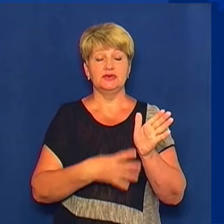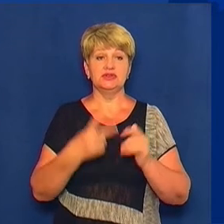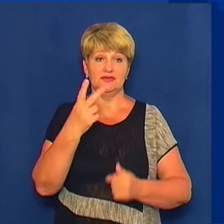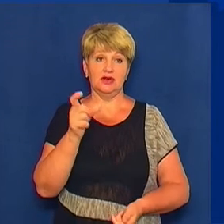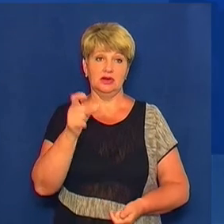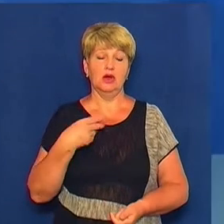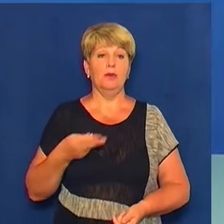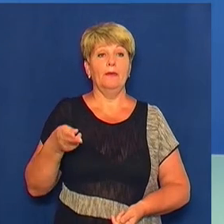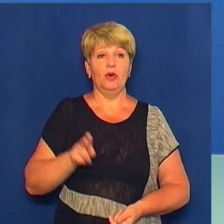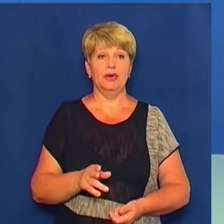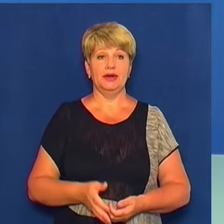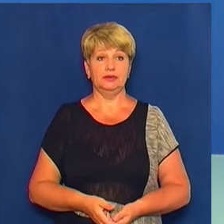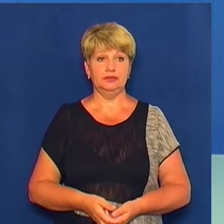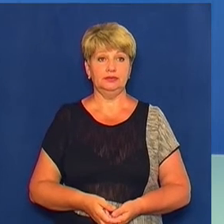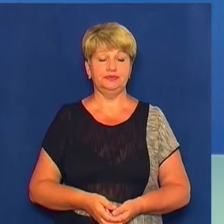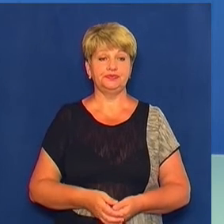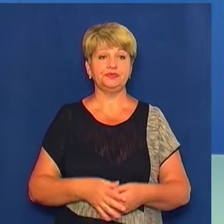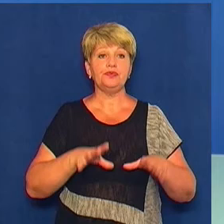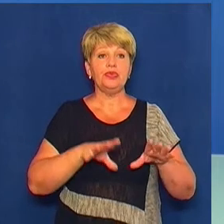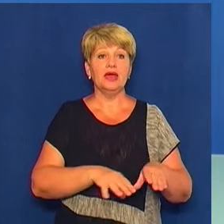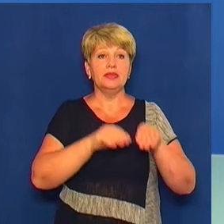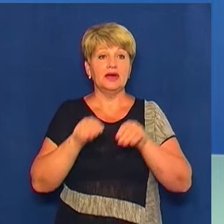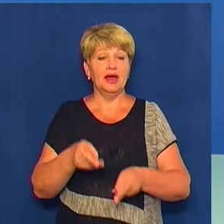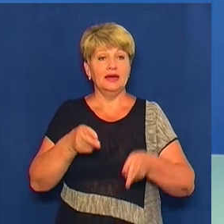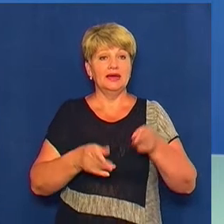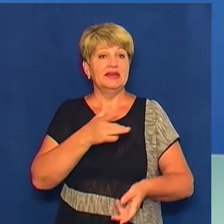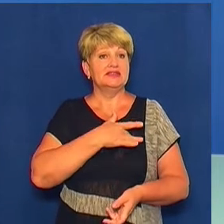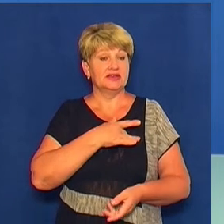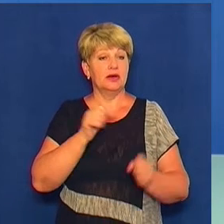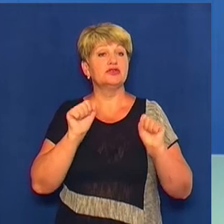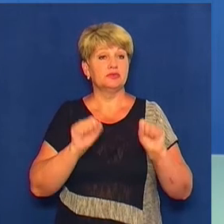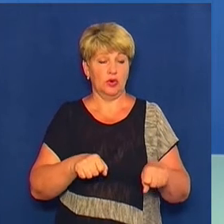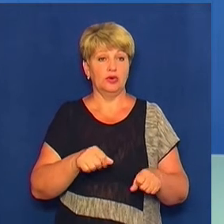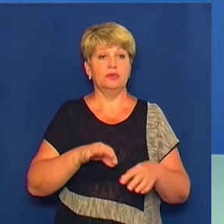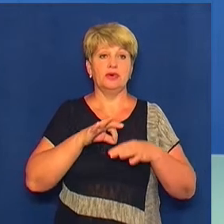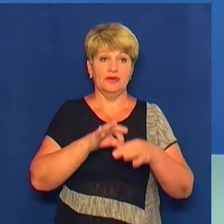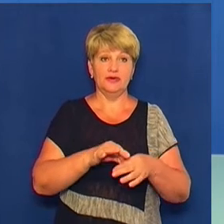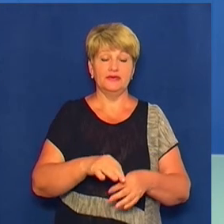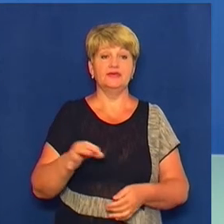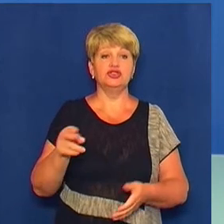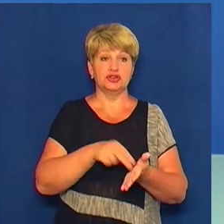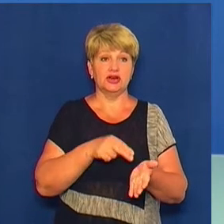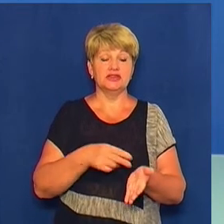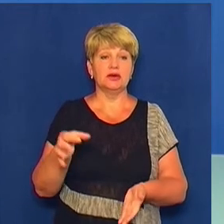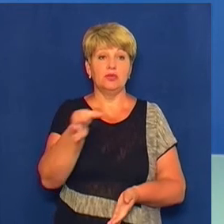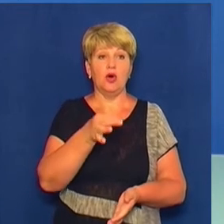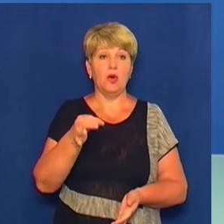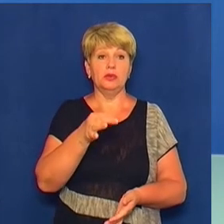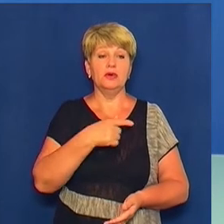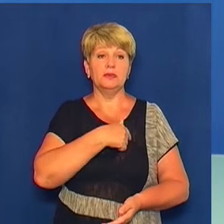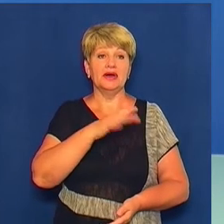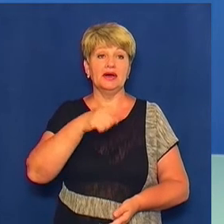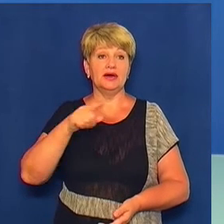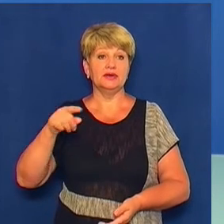людей померло. Трансплантацію серця зможуть проводити в Черкаському обласному кардіоцентрі. Заклад планують